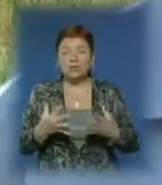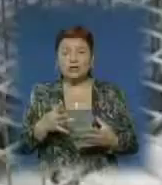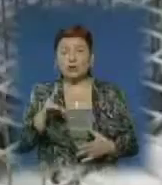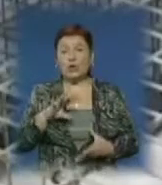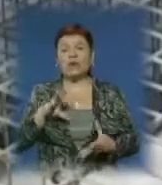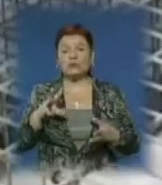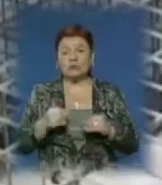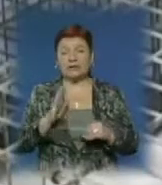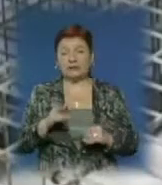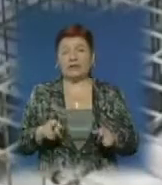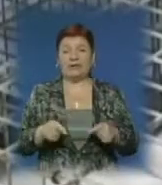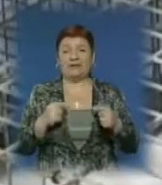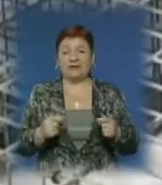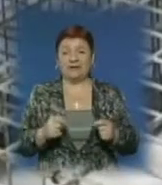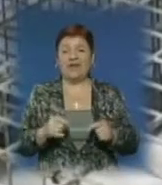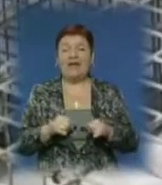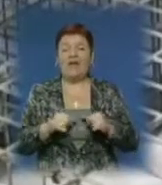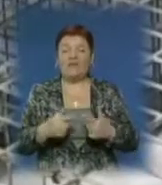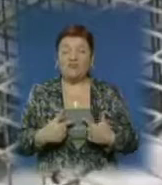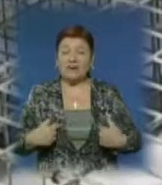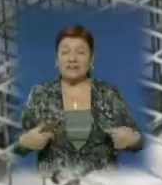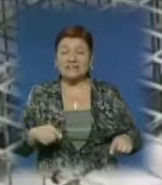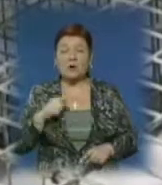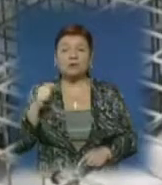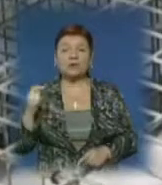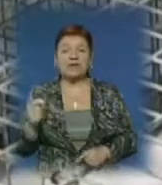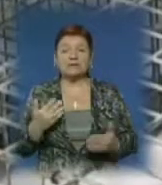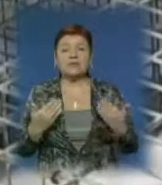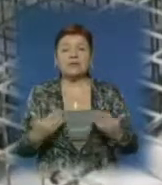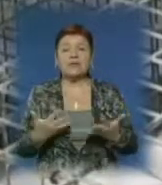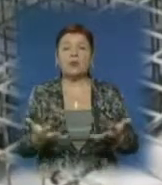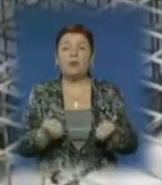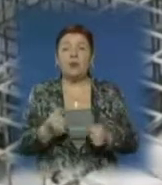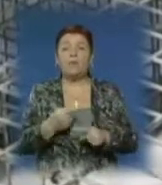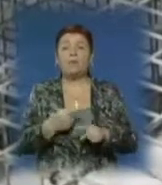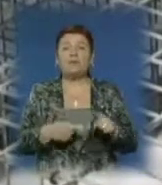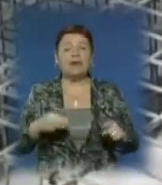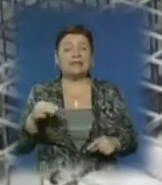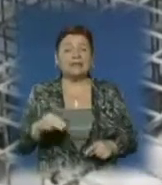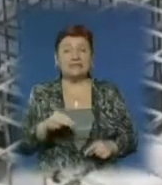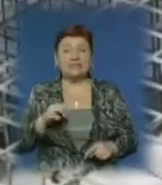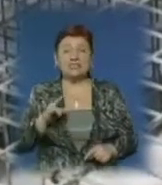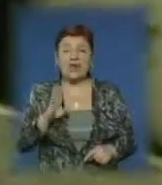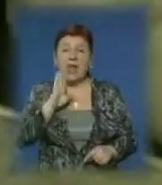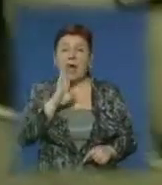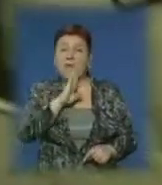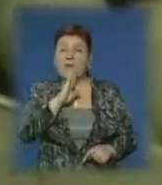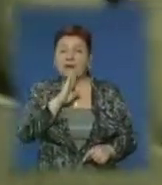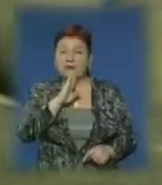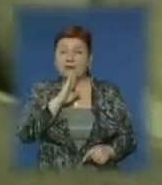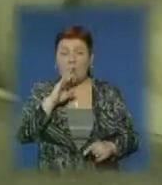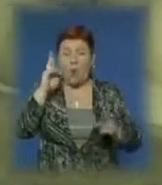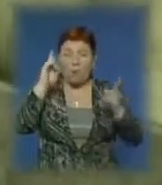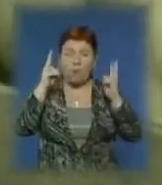давати. Фермерське господарство Олександра Немйо нині утримує майже півтора тисячі маточного поголів'я. Воно